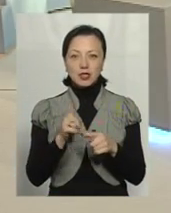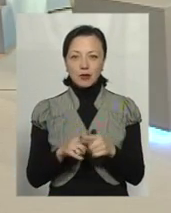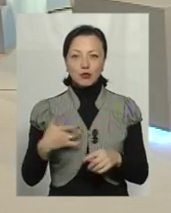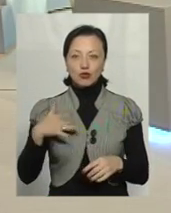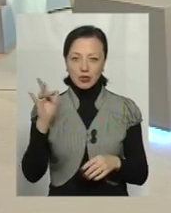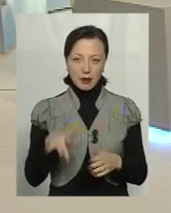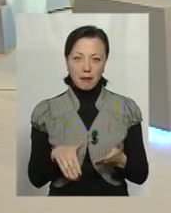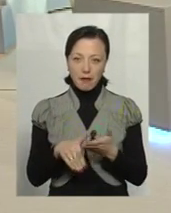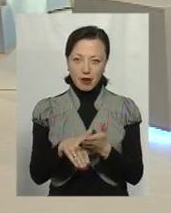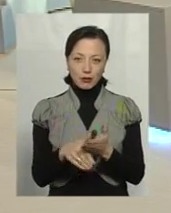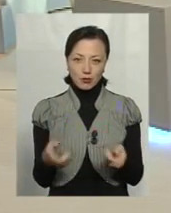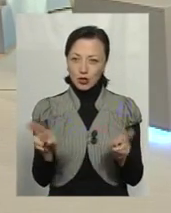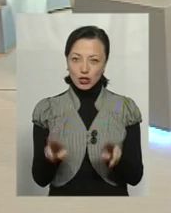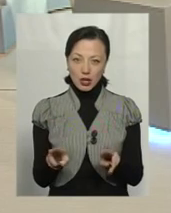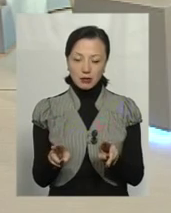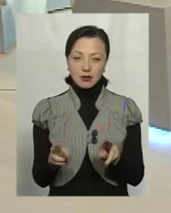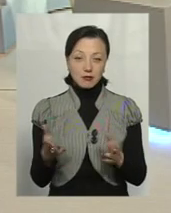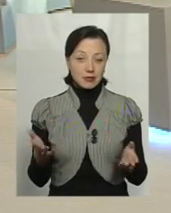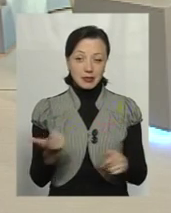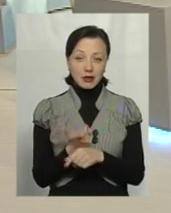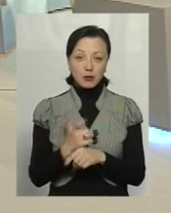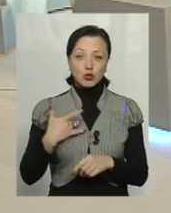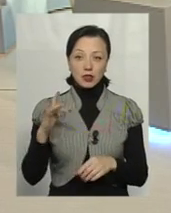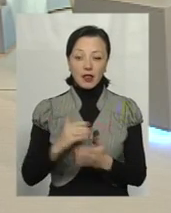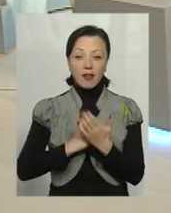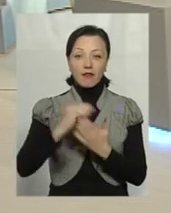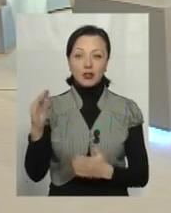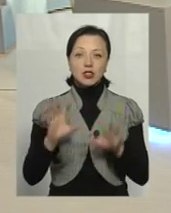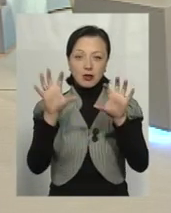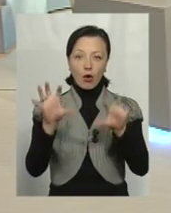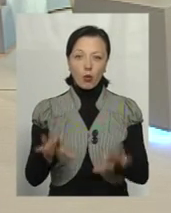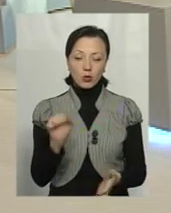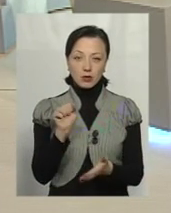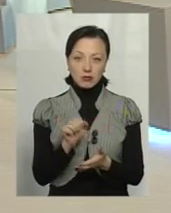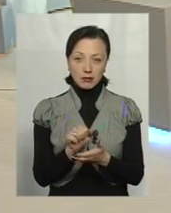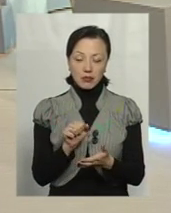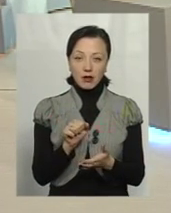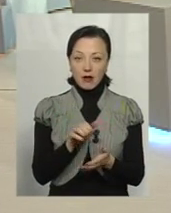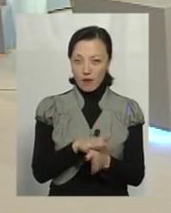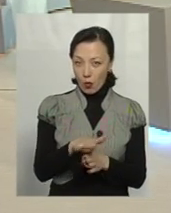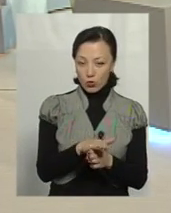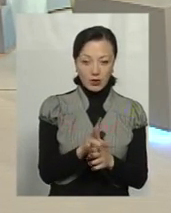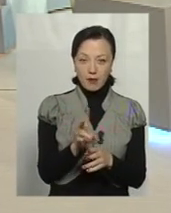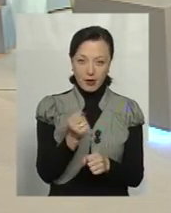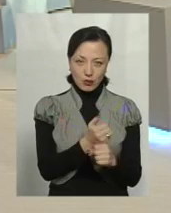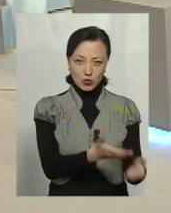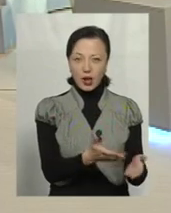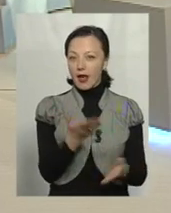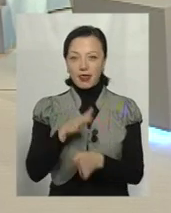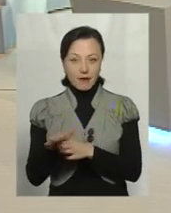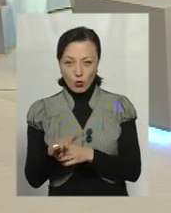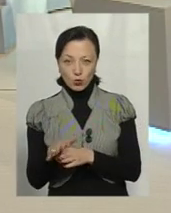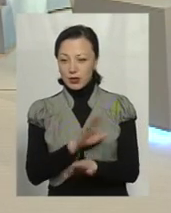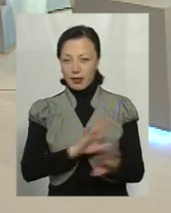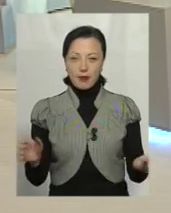жорстким методом залишається. А саме жорсткий метод – це найвищий законодавчий акт прямої дії. Виконуєш – працюєш. Не виконуєш – не працюєш.